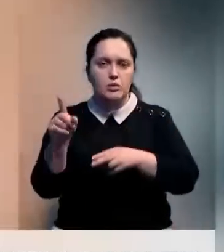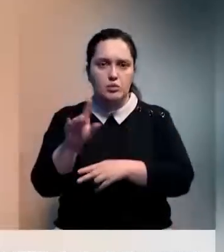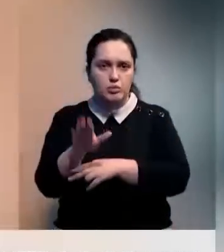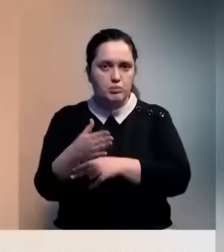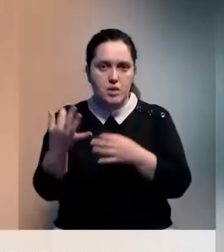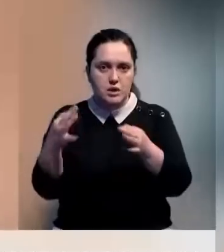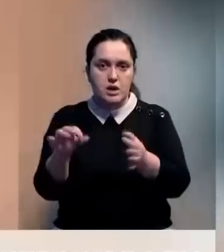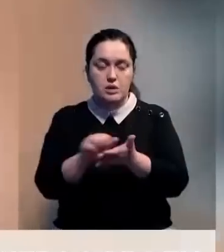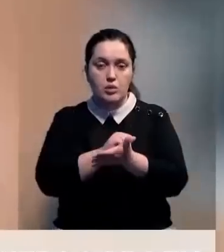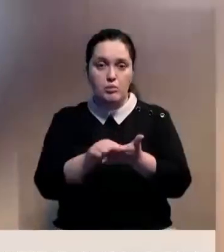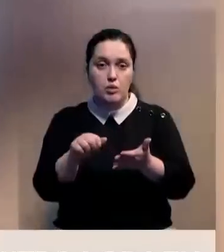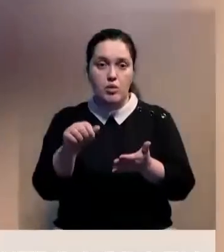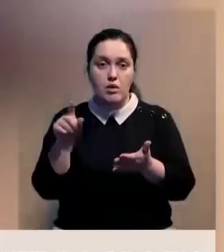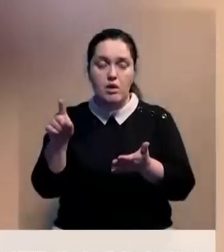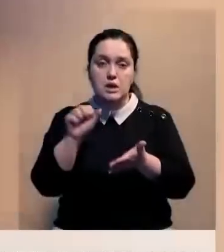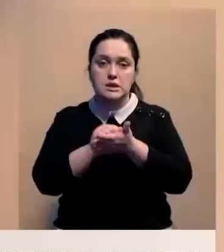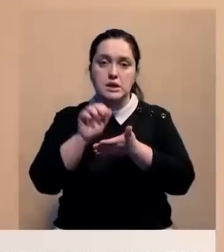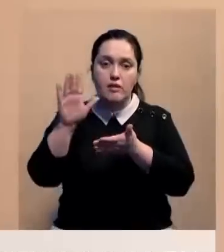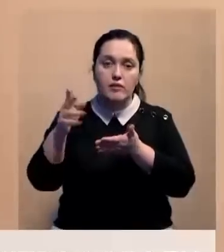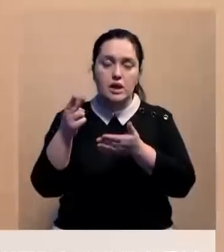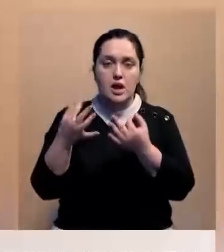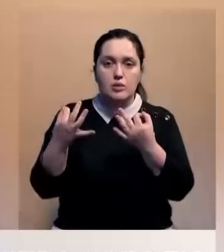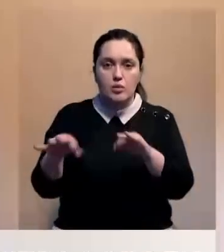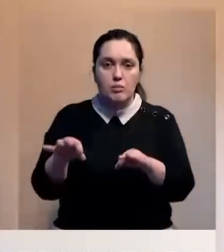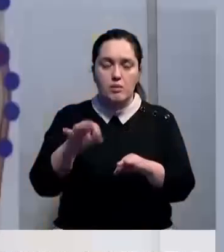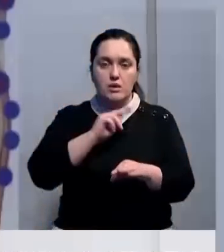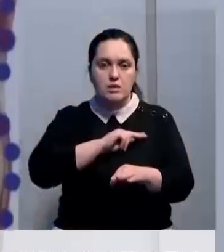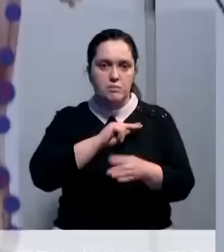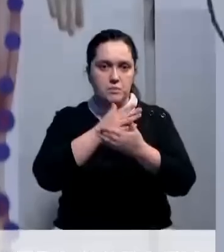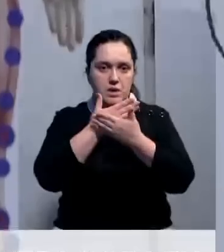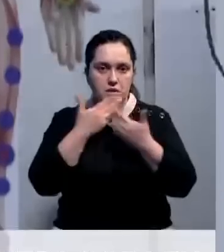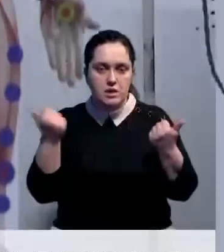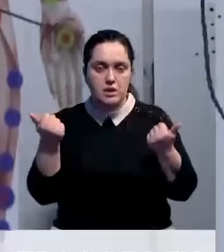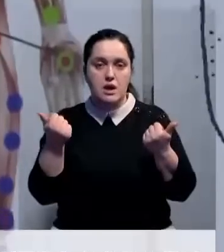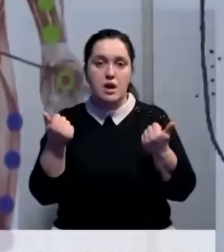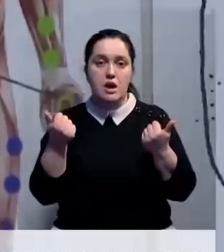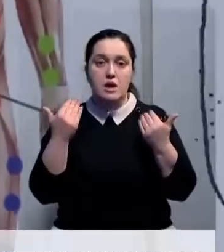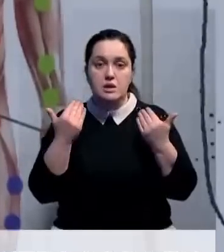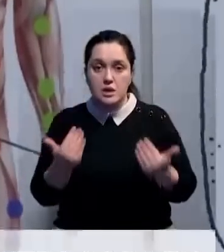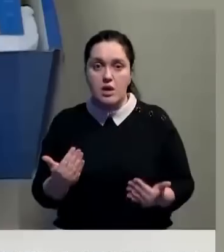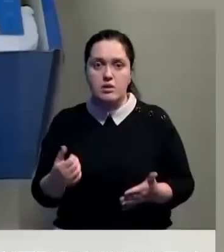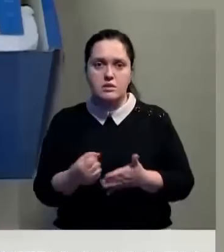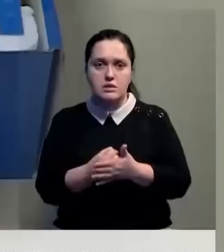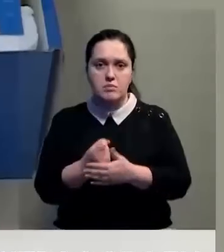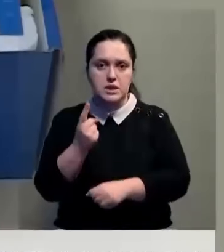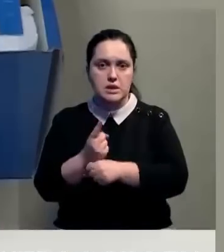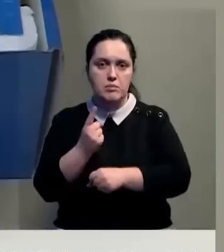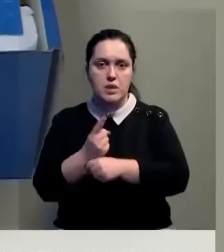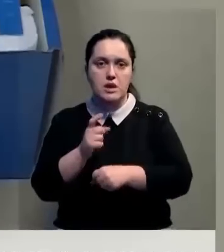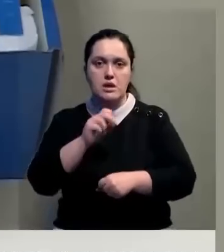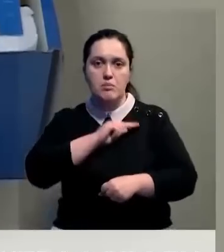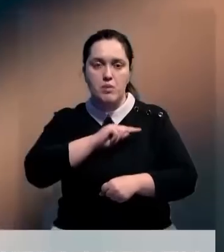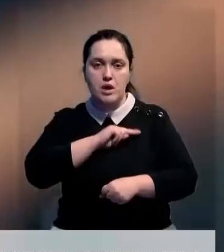лицензий. Кроме того, у нее не было обязательного сертификата для допуска деятельности. Теперь специалисты намерены добиться